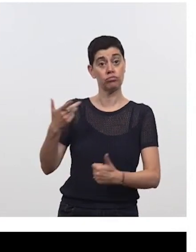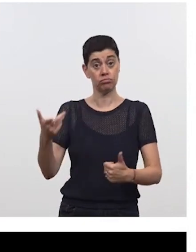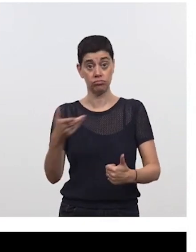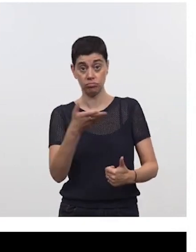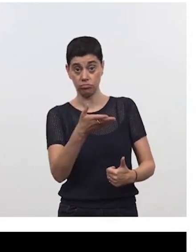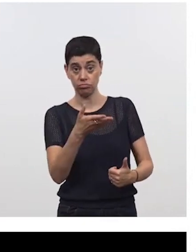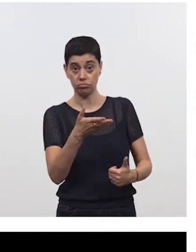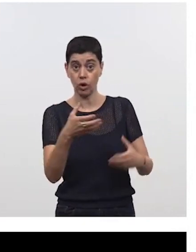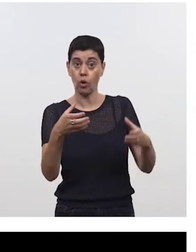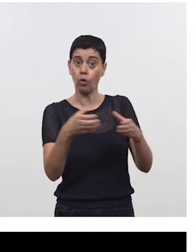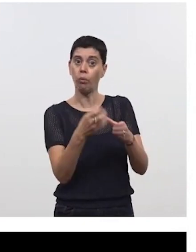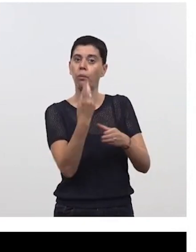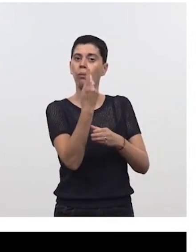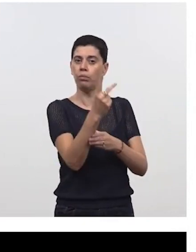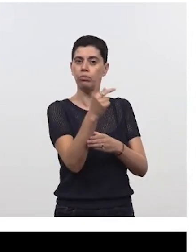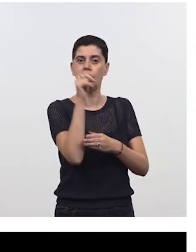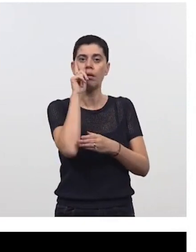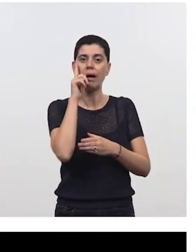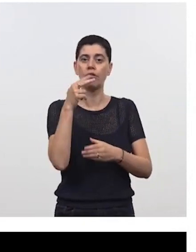à ce groupe d'ici novembre?